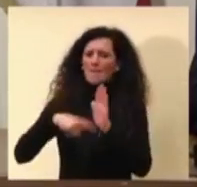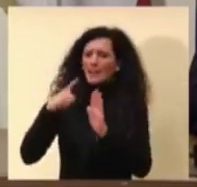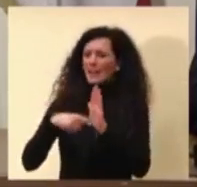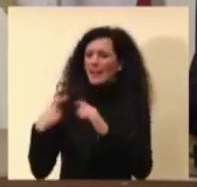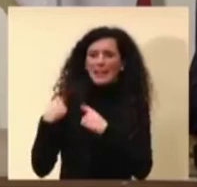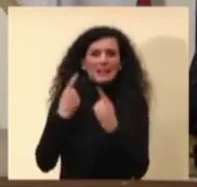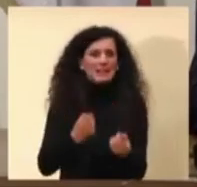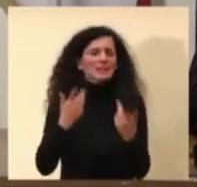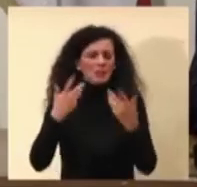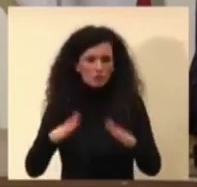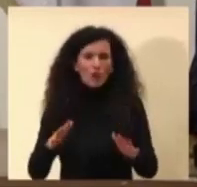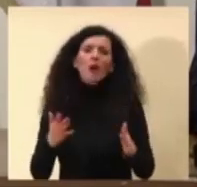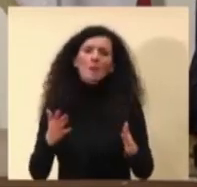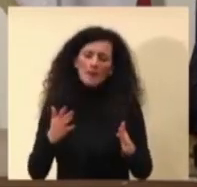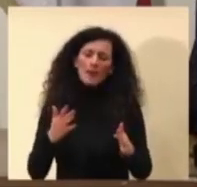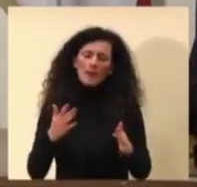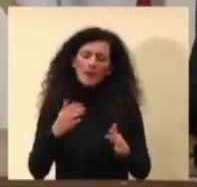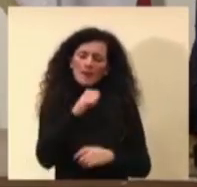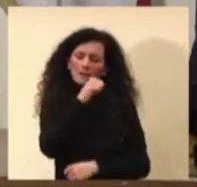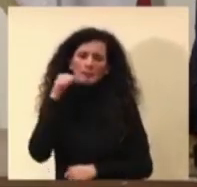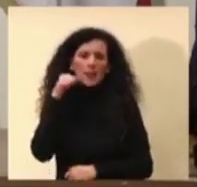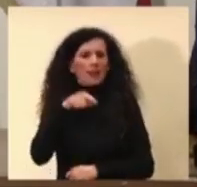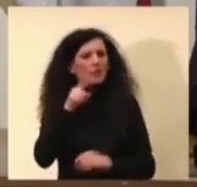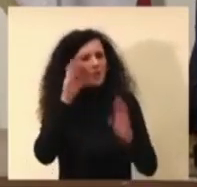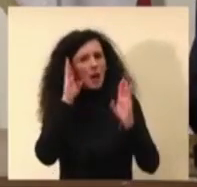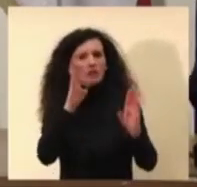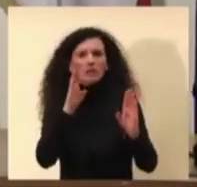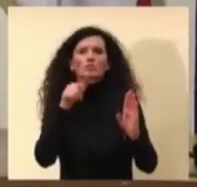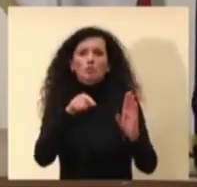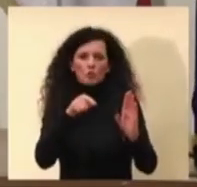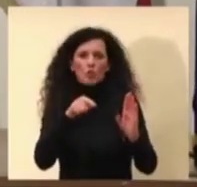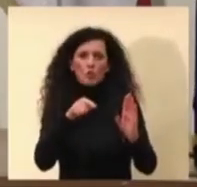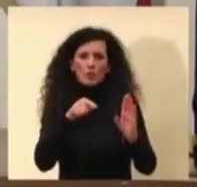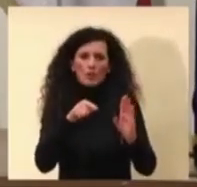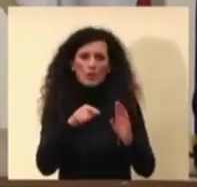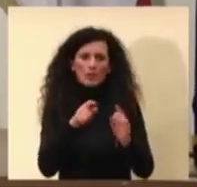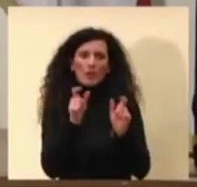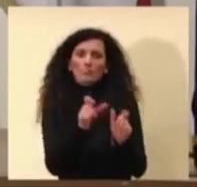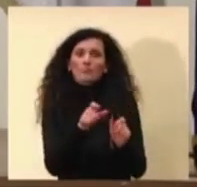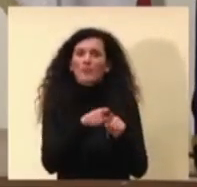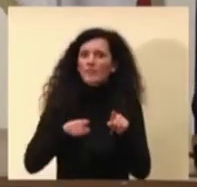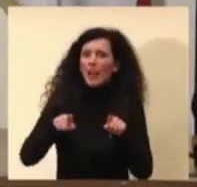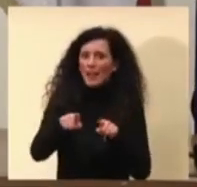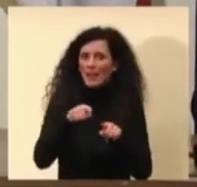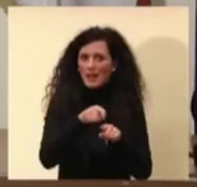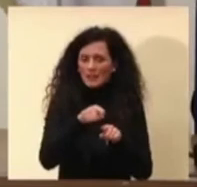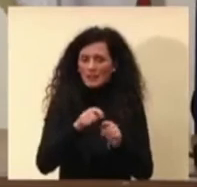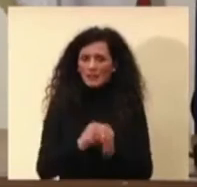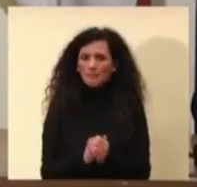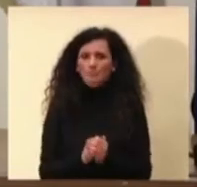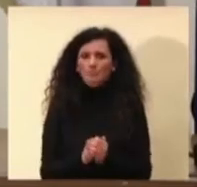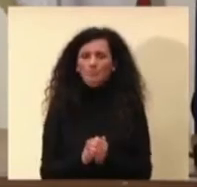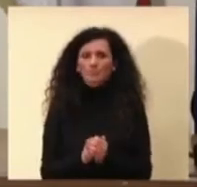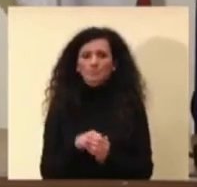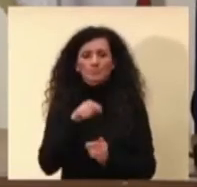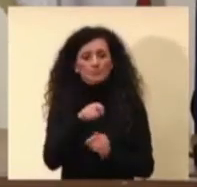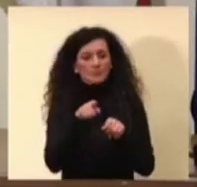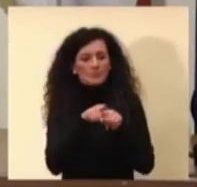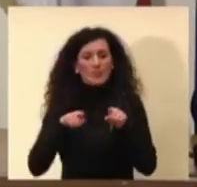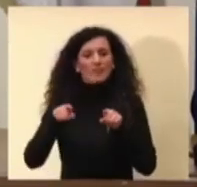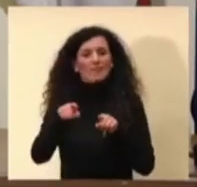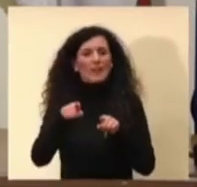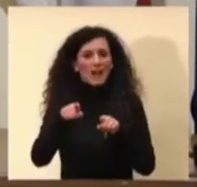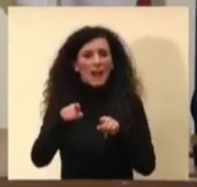bene, innalzare il livello di queste misure. Diamo per scontato appunto che questa variante diventi